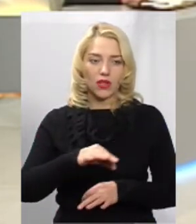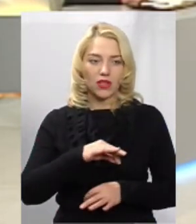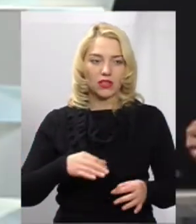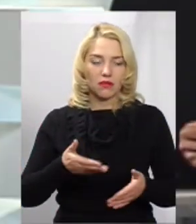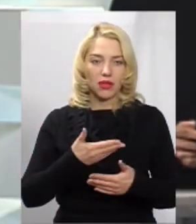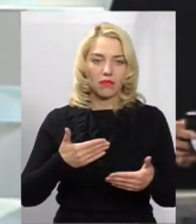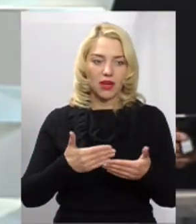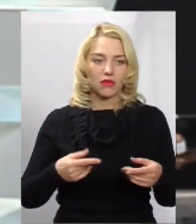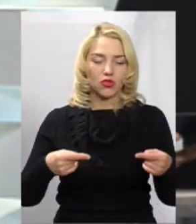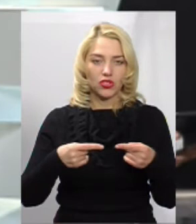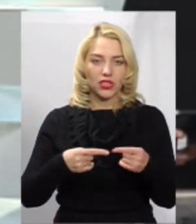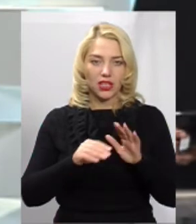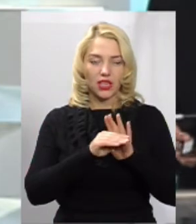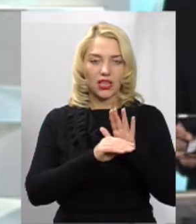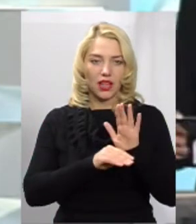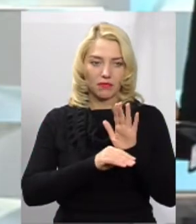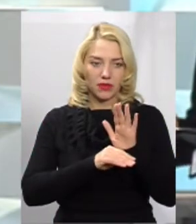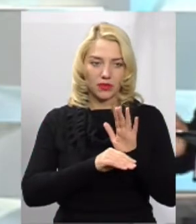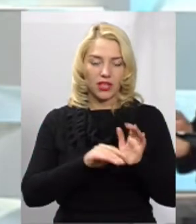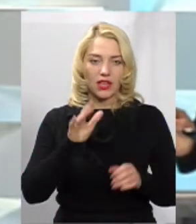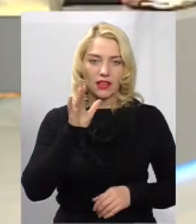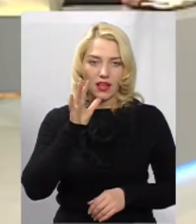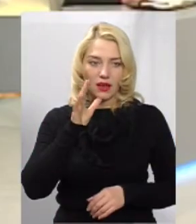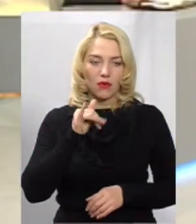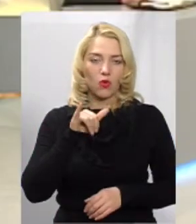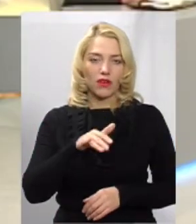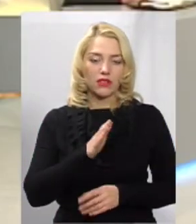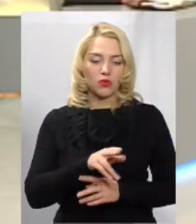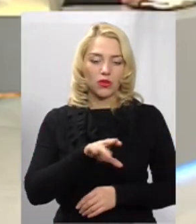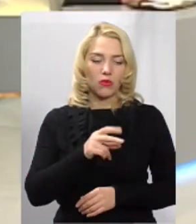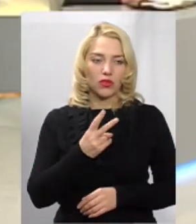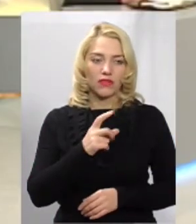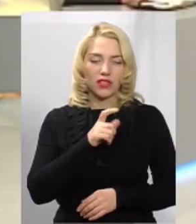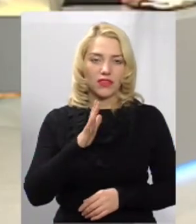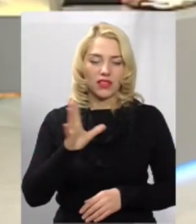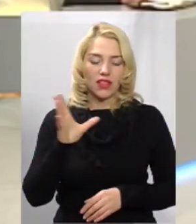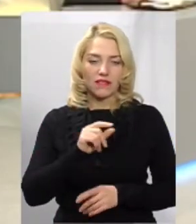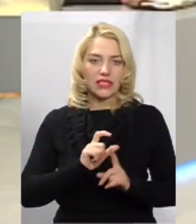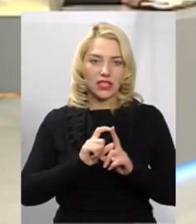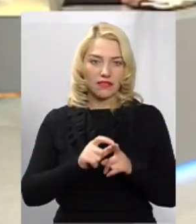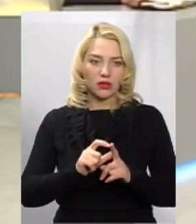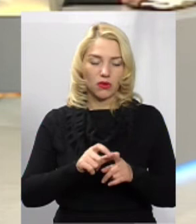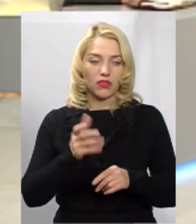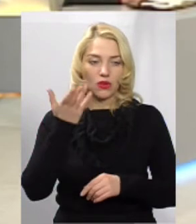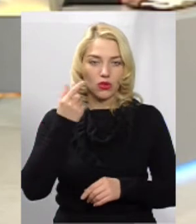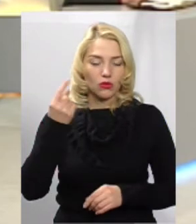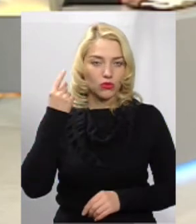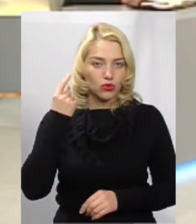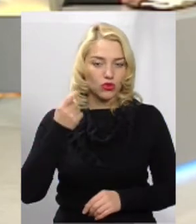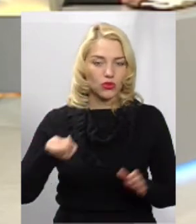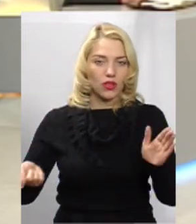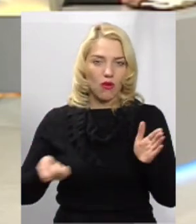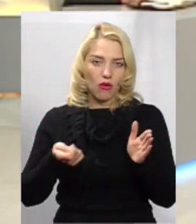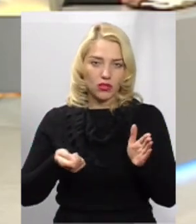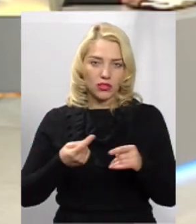маємо чіткий регламент і таймінг. Пане Василю, у вас буде по дві хвилини на всі відповіді. Коли почуєте гонг,